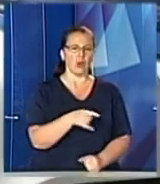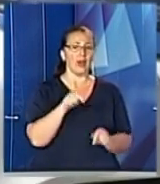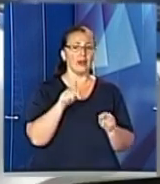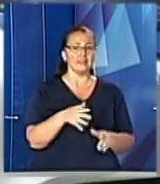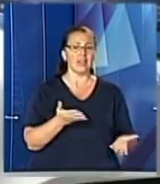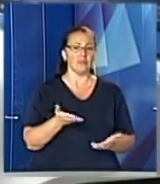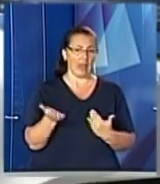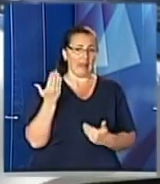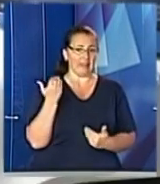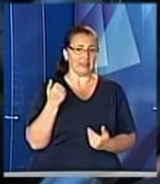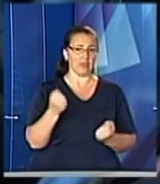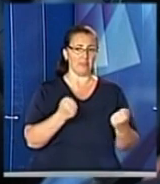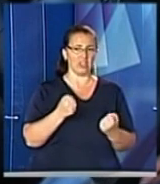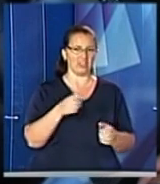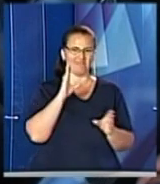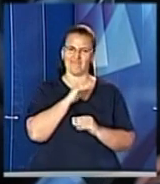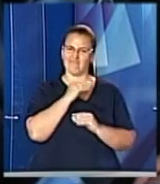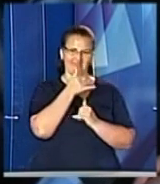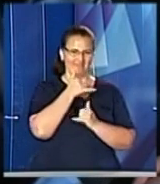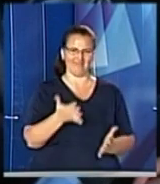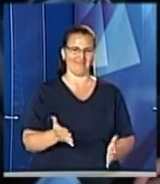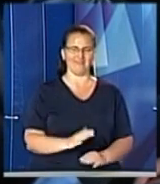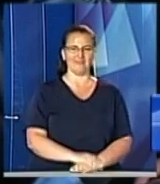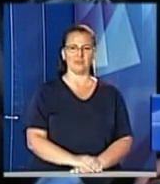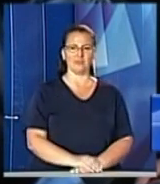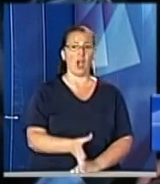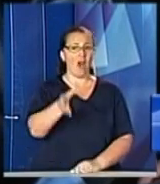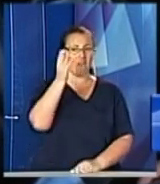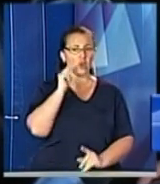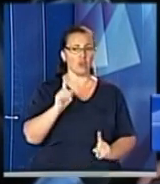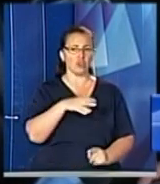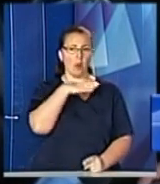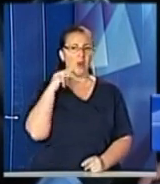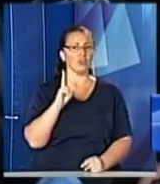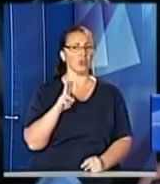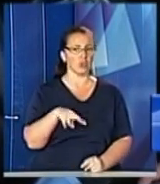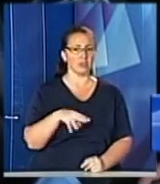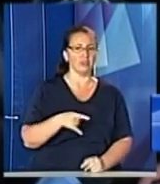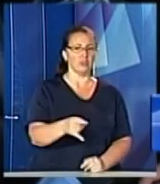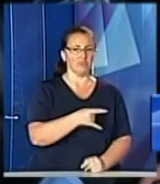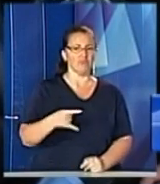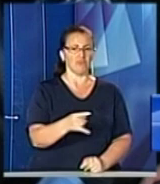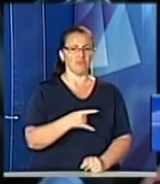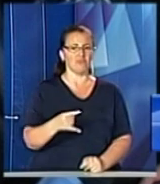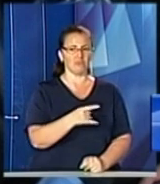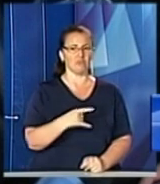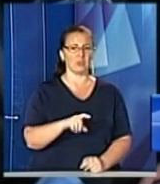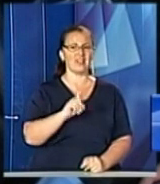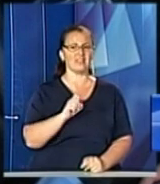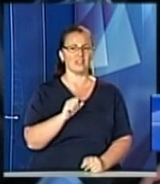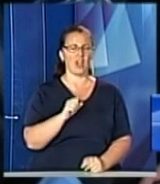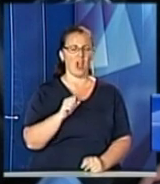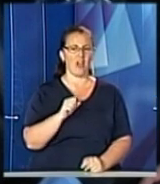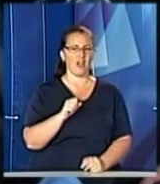службові авто би не впорались. Враховуючи те, що багато кілометрів не їжджається за зміну, наприклад, під час